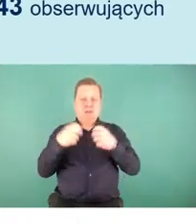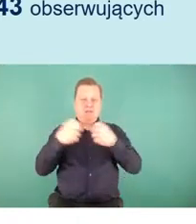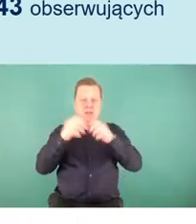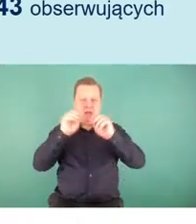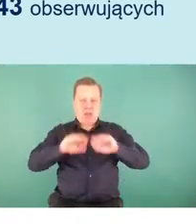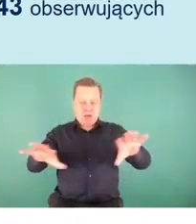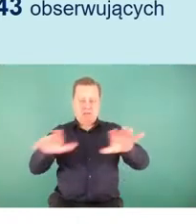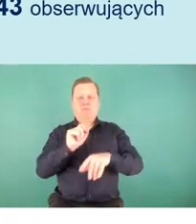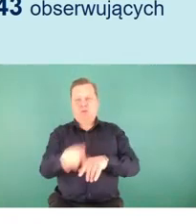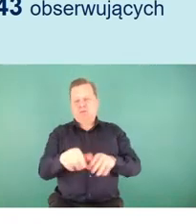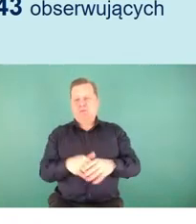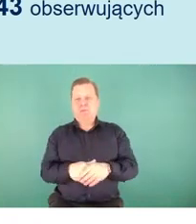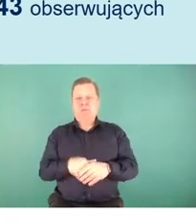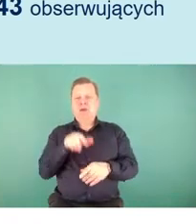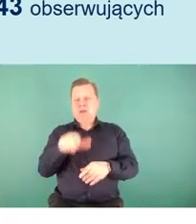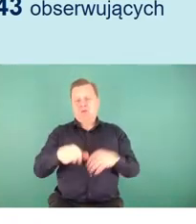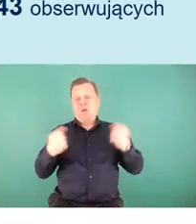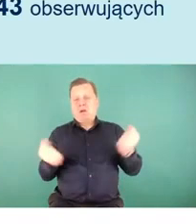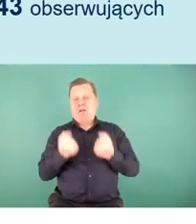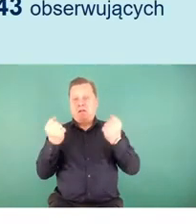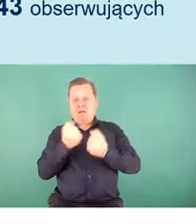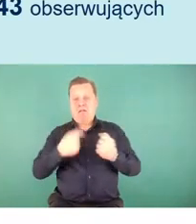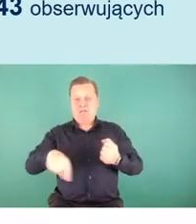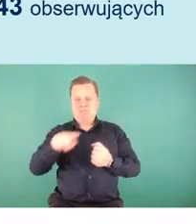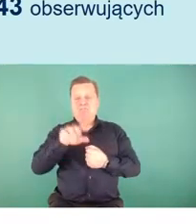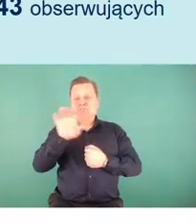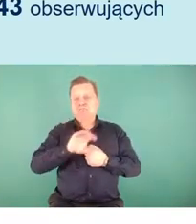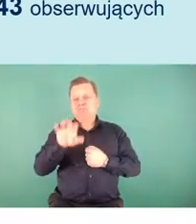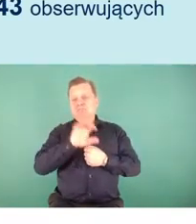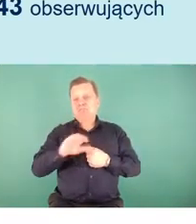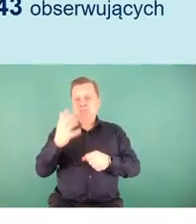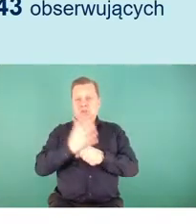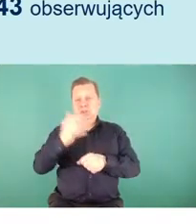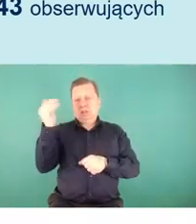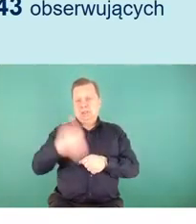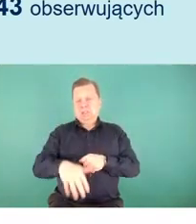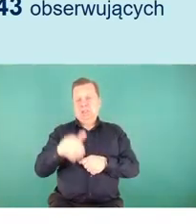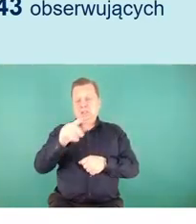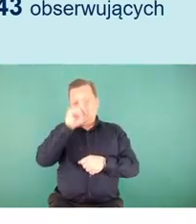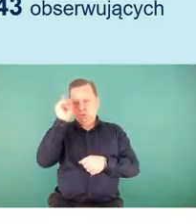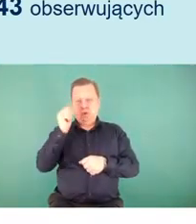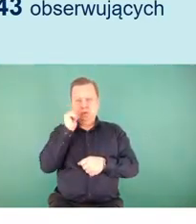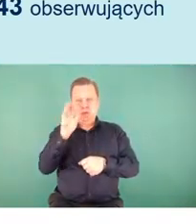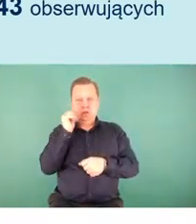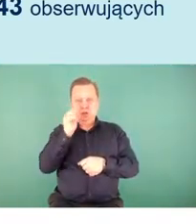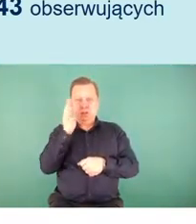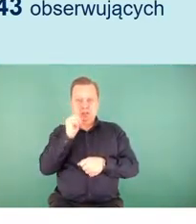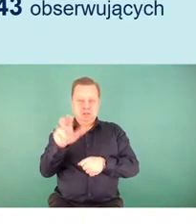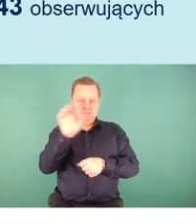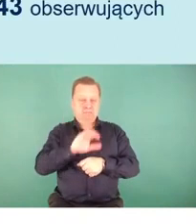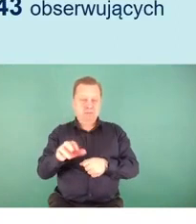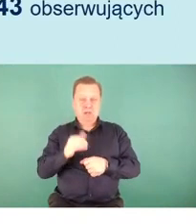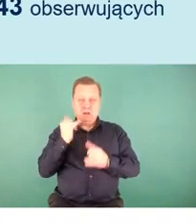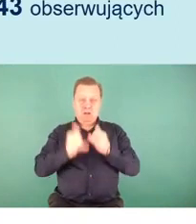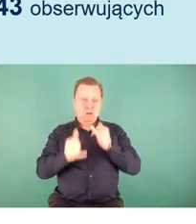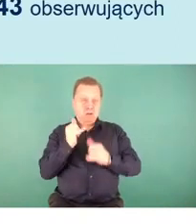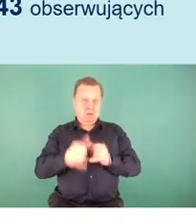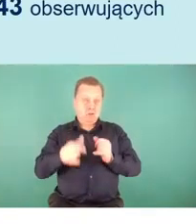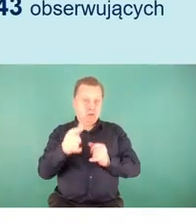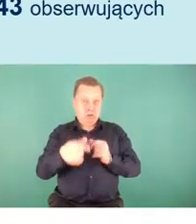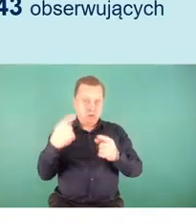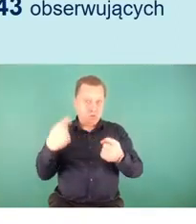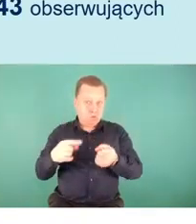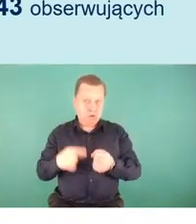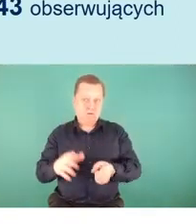aktywność właśnie w tych mediach na co dzień śledzi prawie 50 tysięcy osób. Jeżeli Państwo jeszcze tego nie zrobiliście, być może jest to dobry moment, by